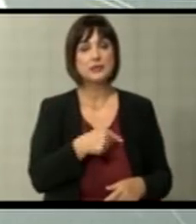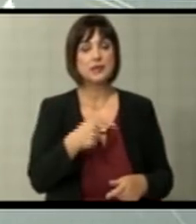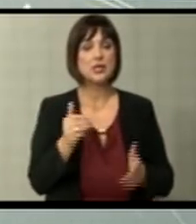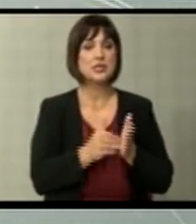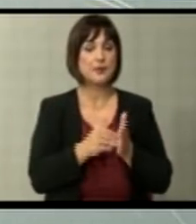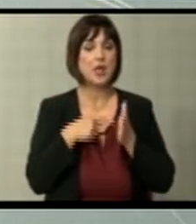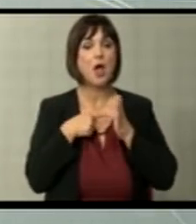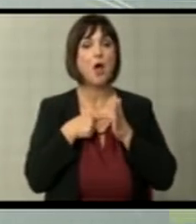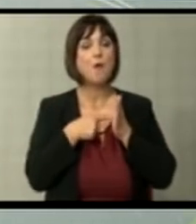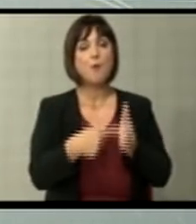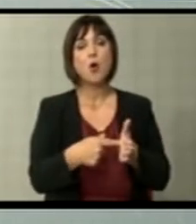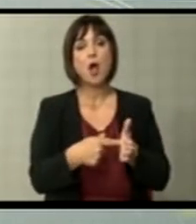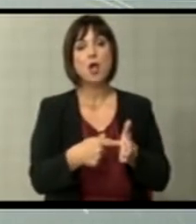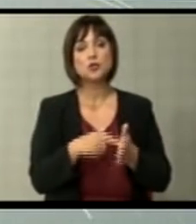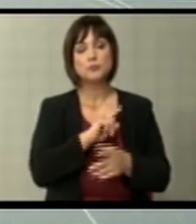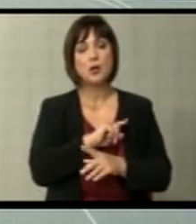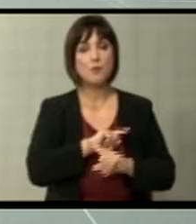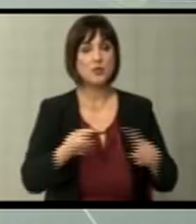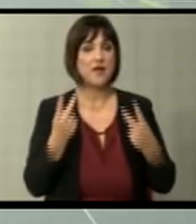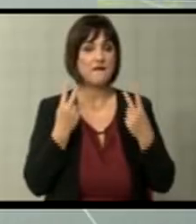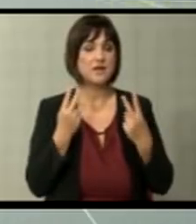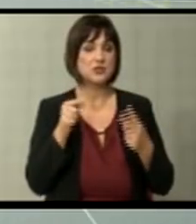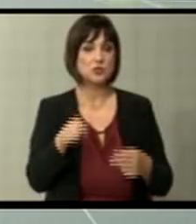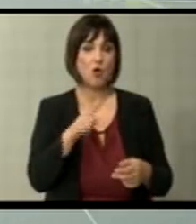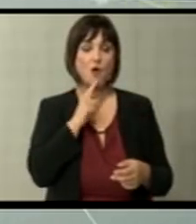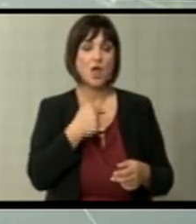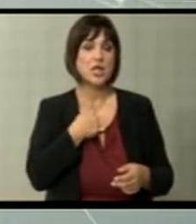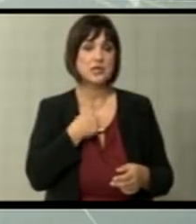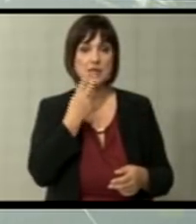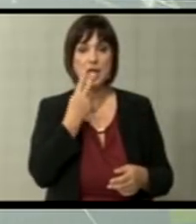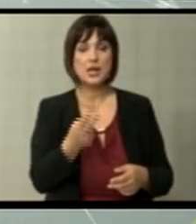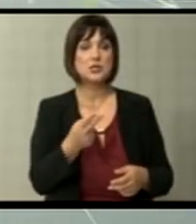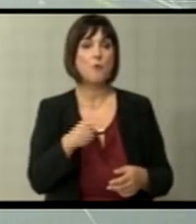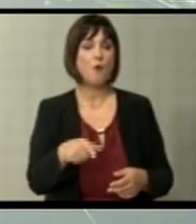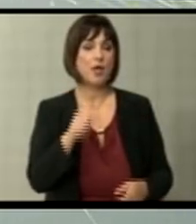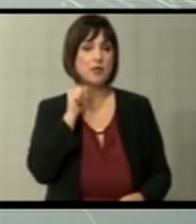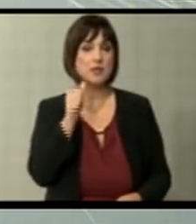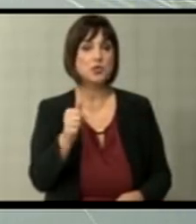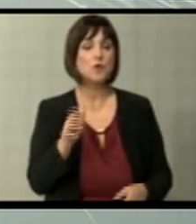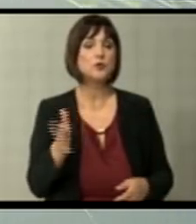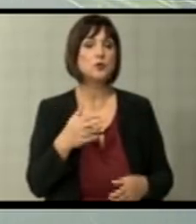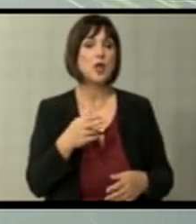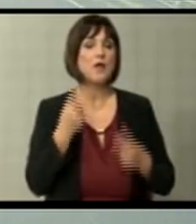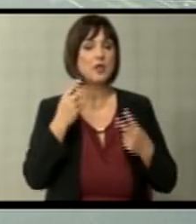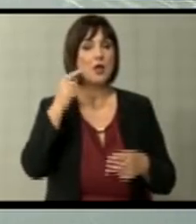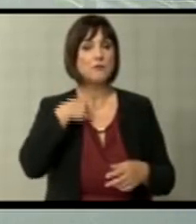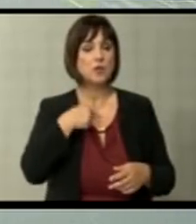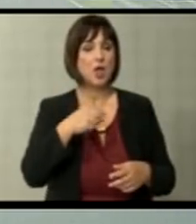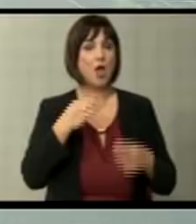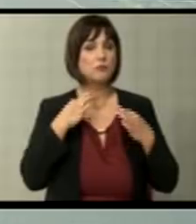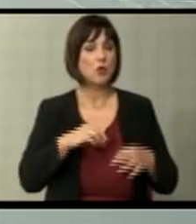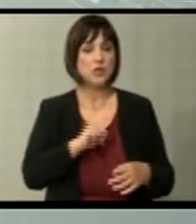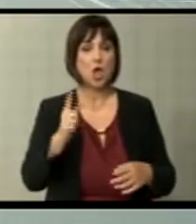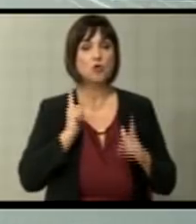треба да покажеме поинакви вредности од овие што јас ги гледам овие денови, дури од видни интелектуалци кои не